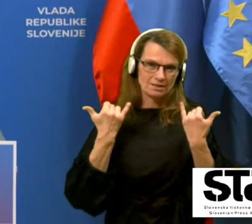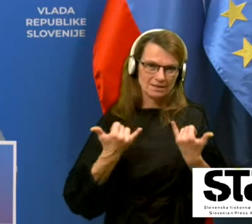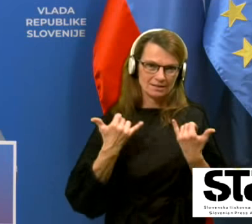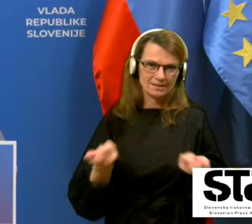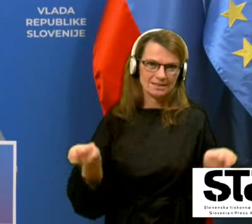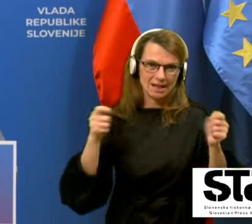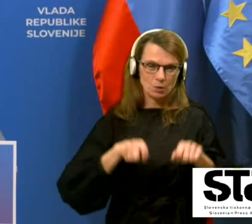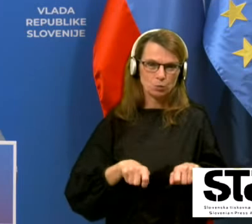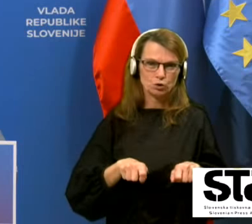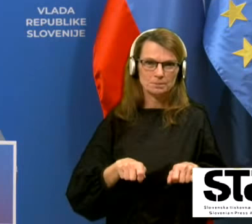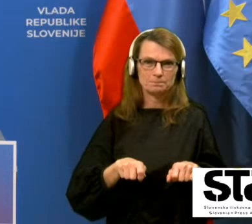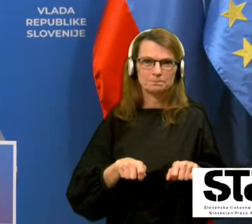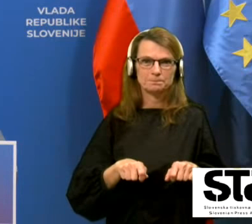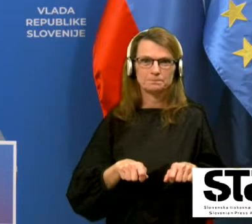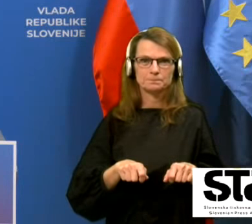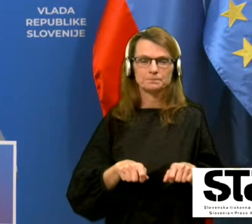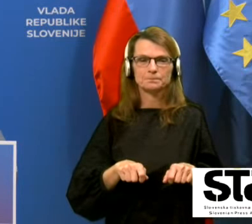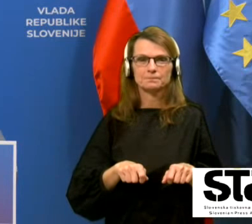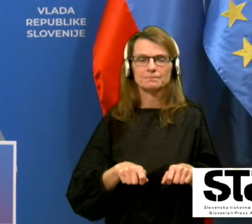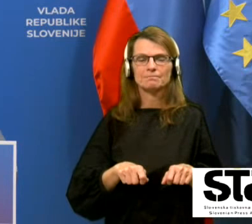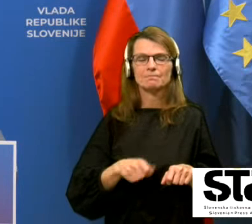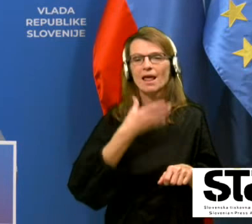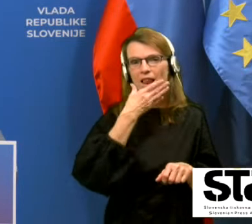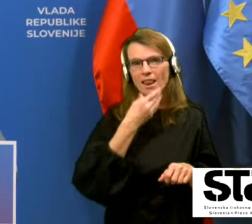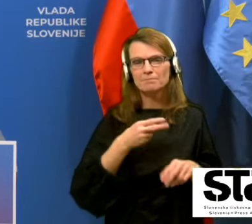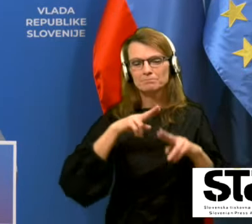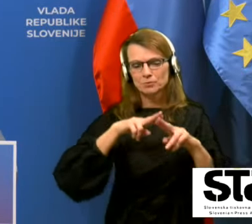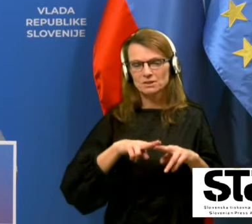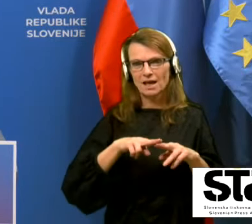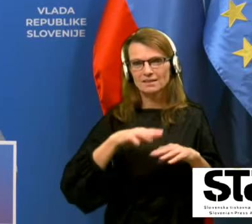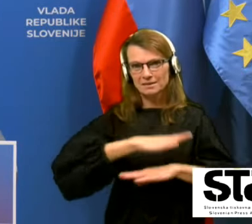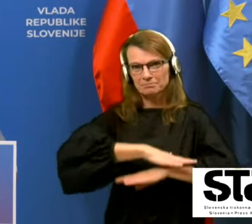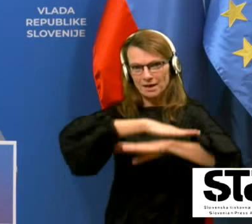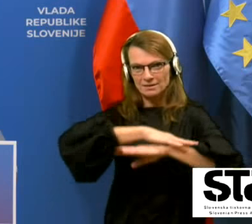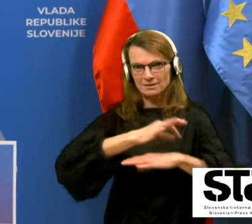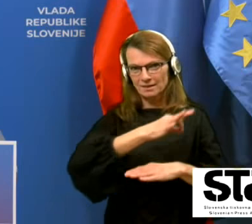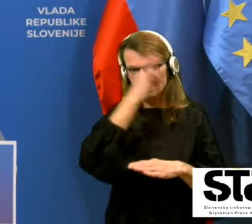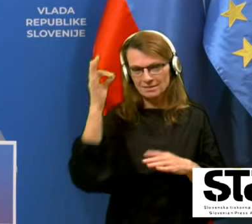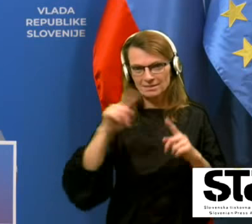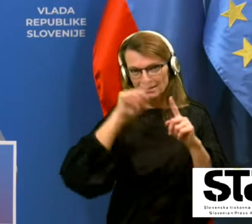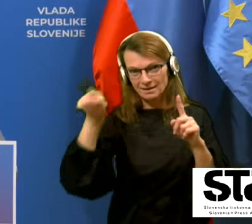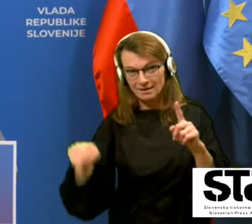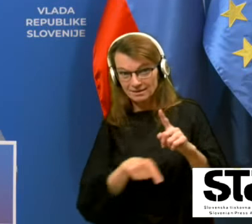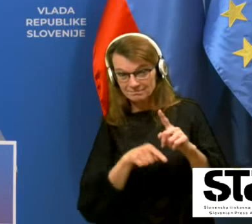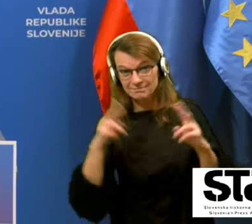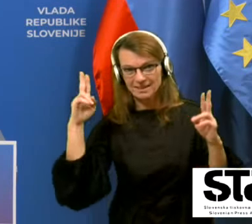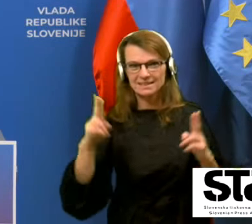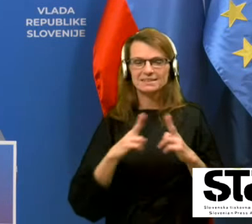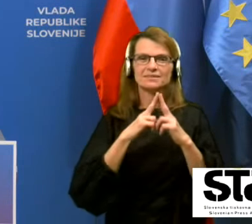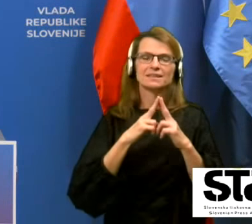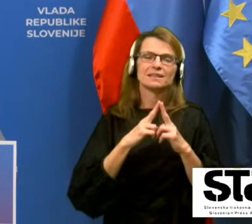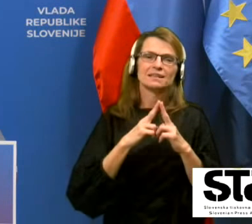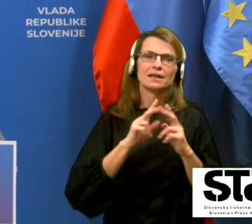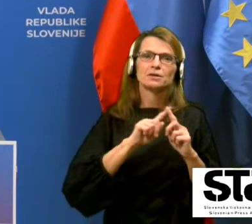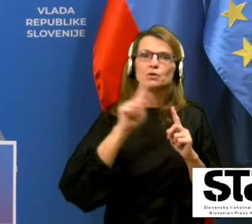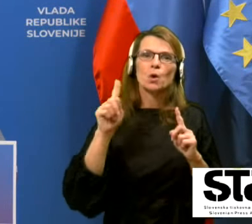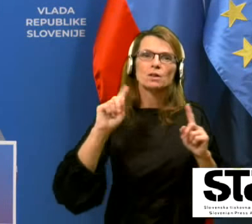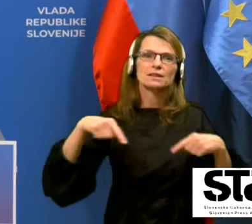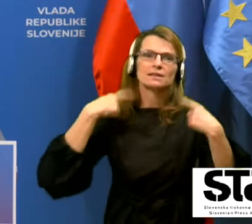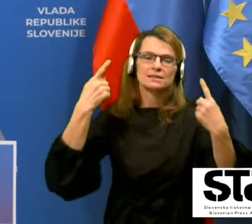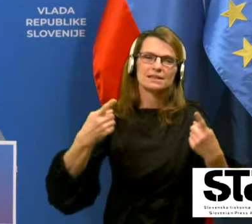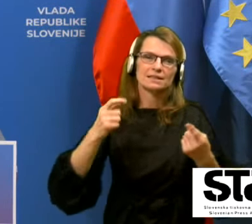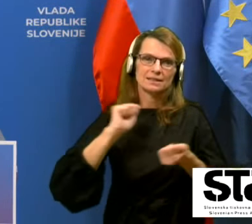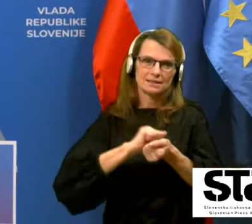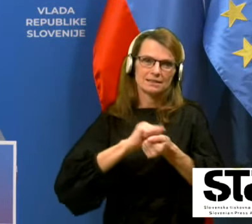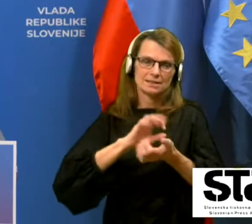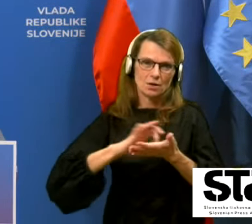zaključim. Lep preostanek prazničnega dne in nasvidenje do naslednje